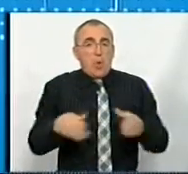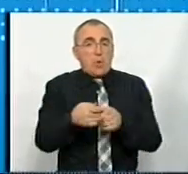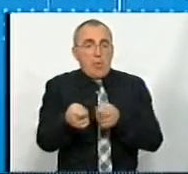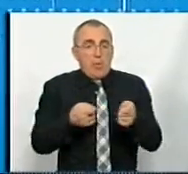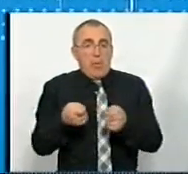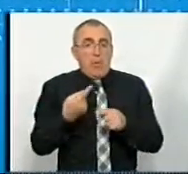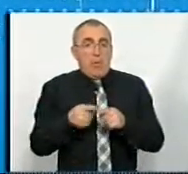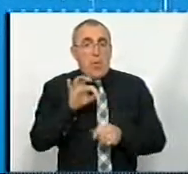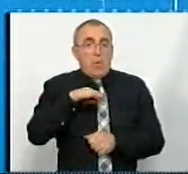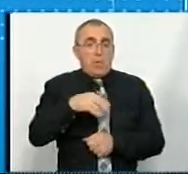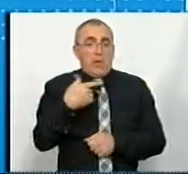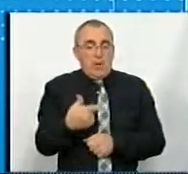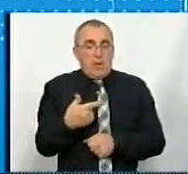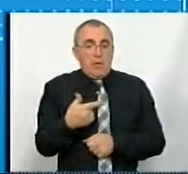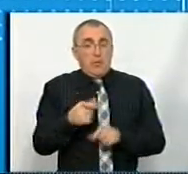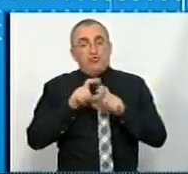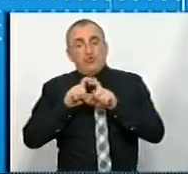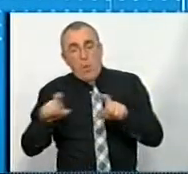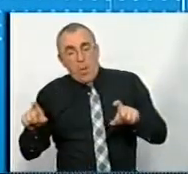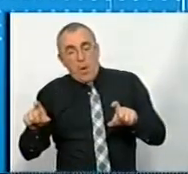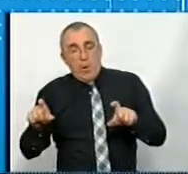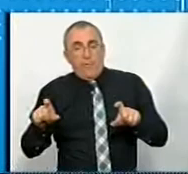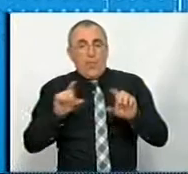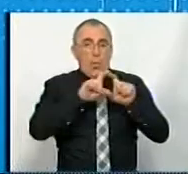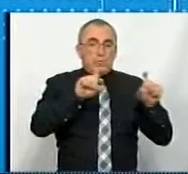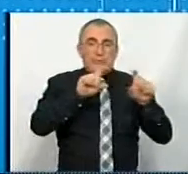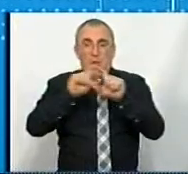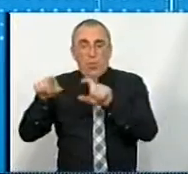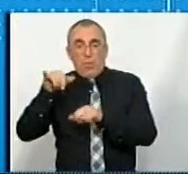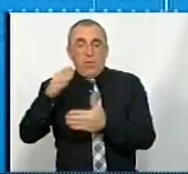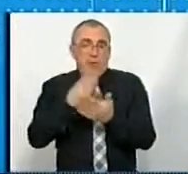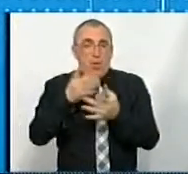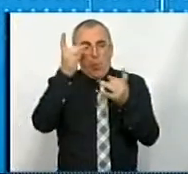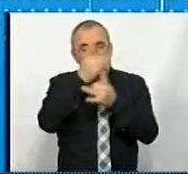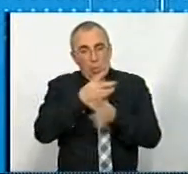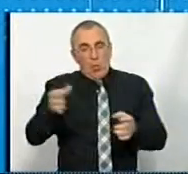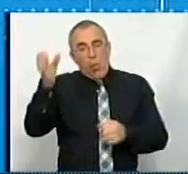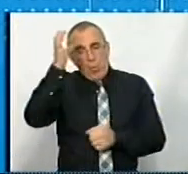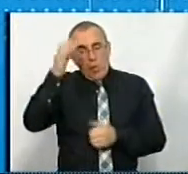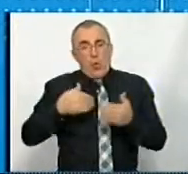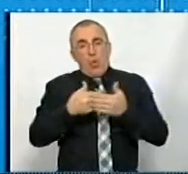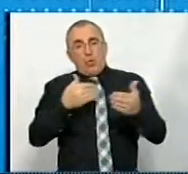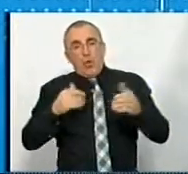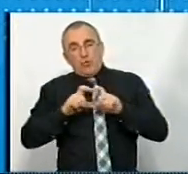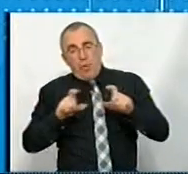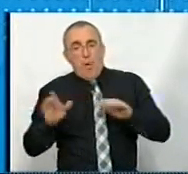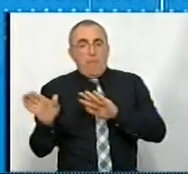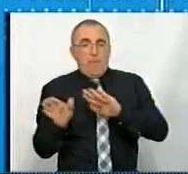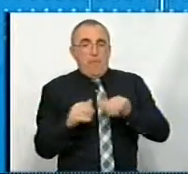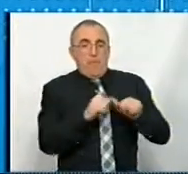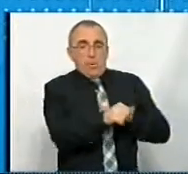Тому що ОТГ, і школи, і установи, які в них є, і культурні, і освітні, і дошкільні, і позашкільні,